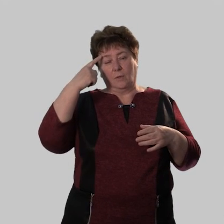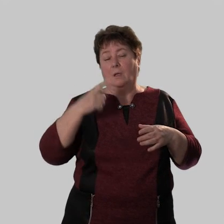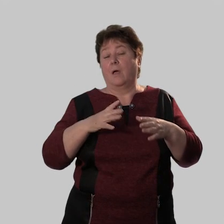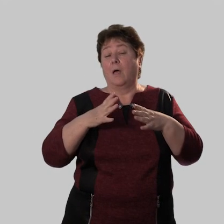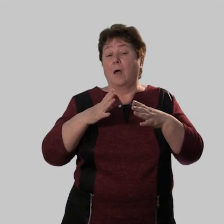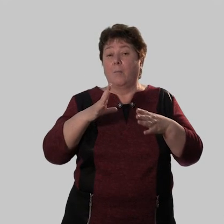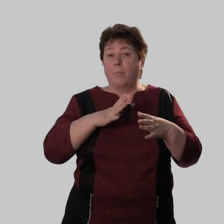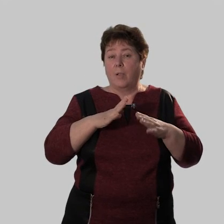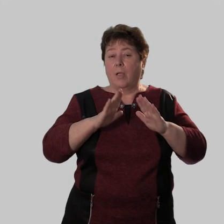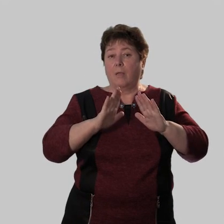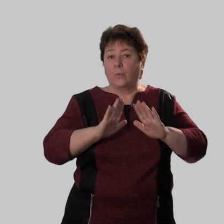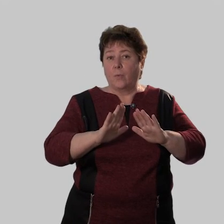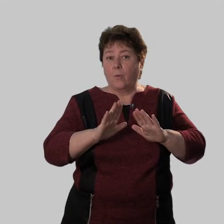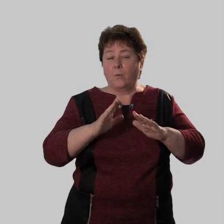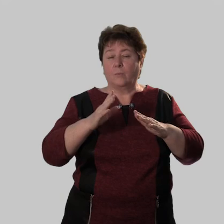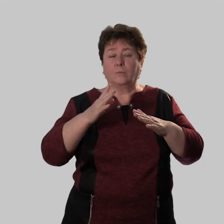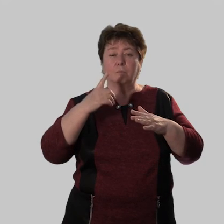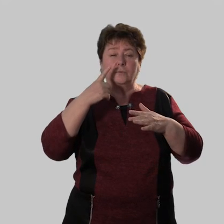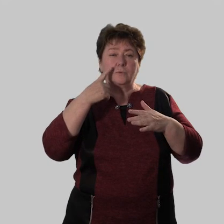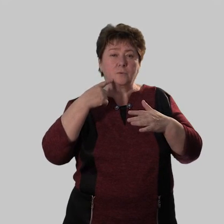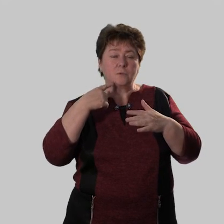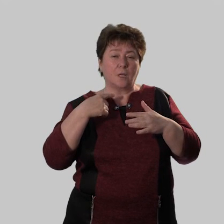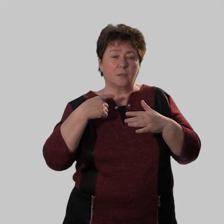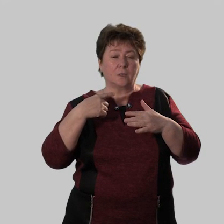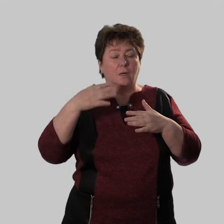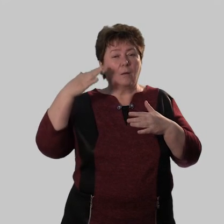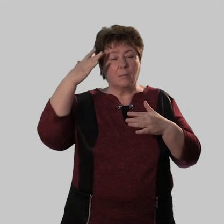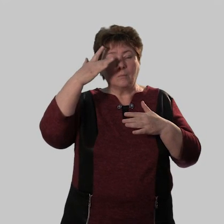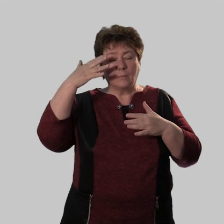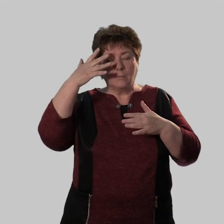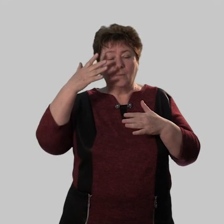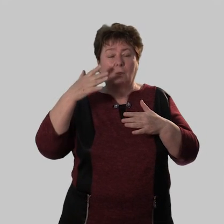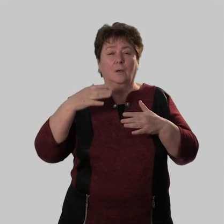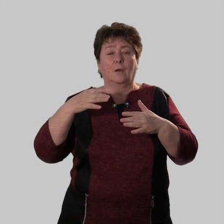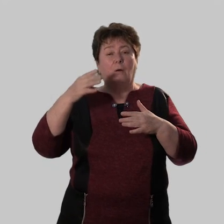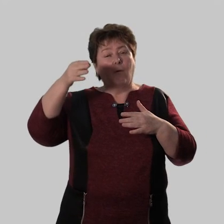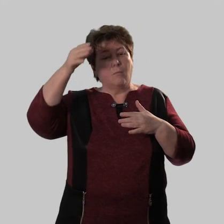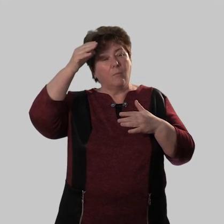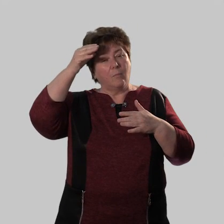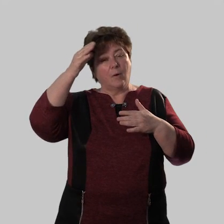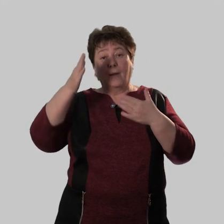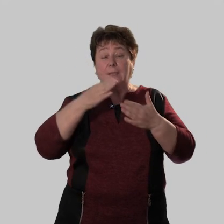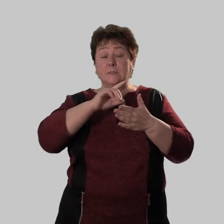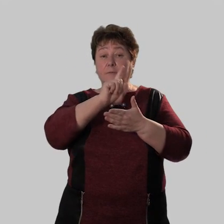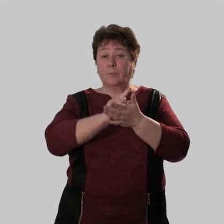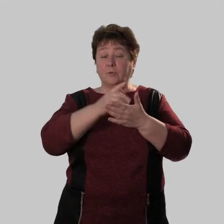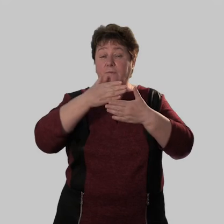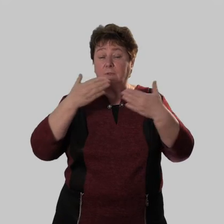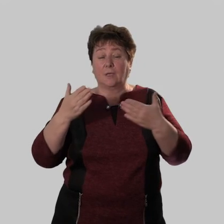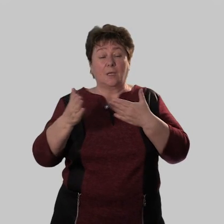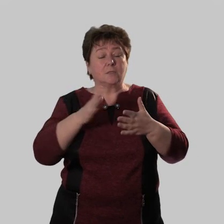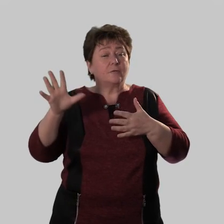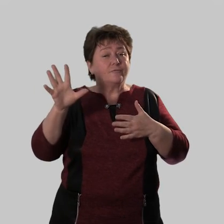думания, была лишь для человека сладкая дрема ума. Если вопросов нет,